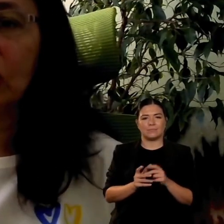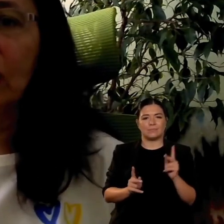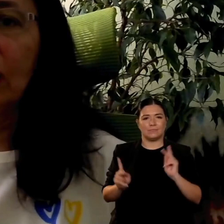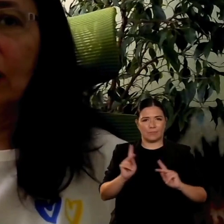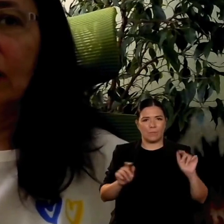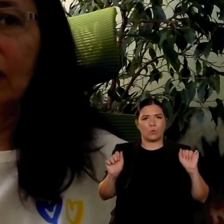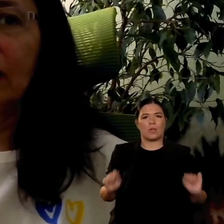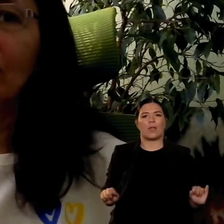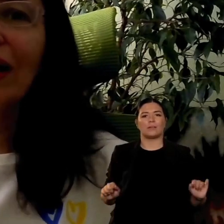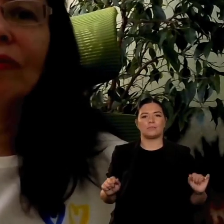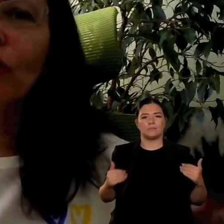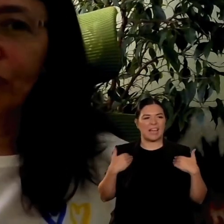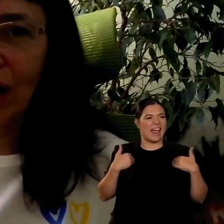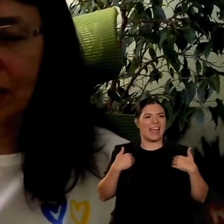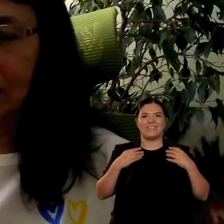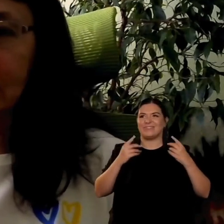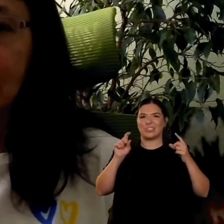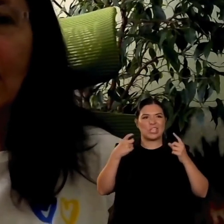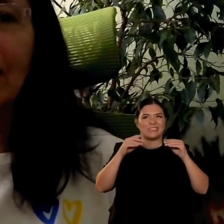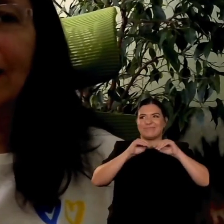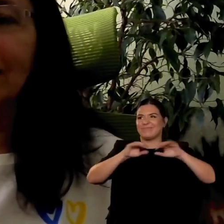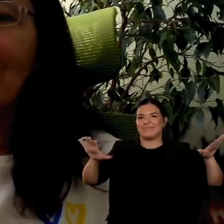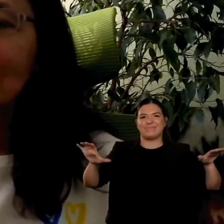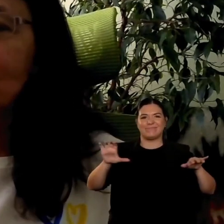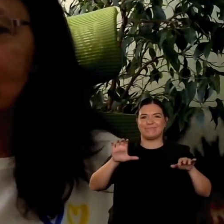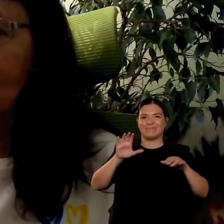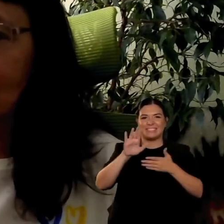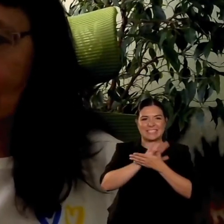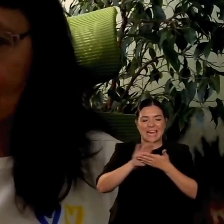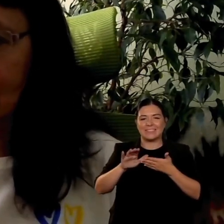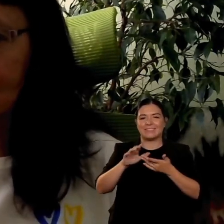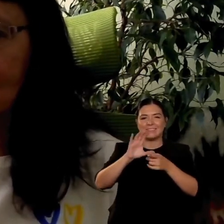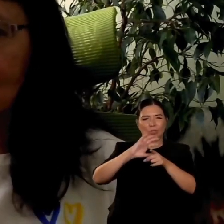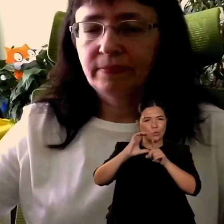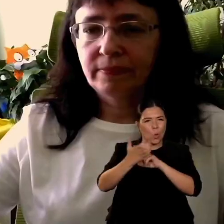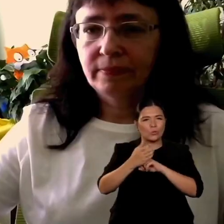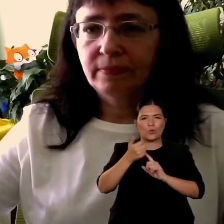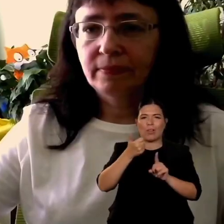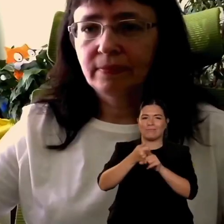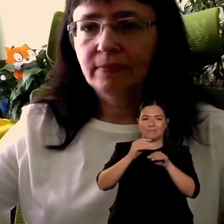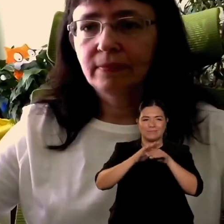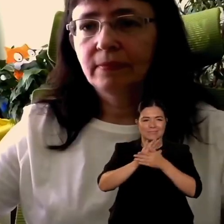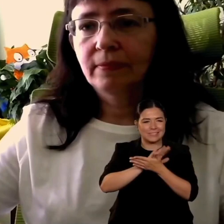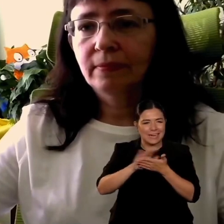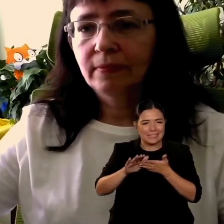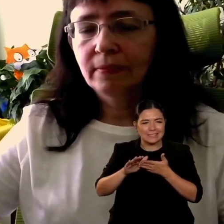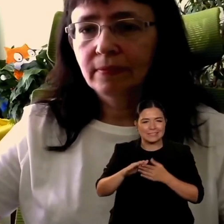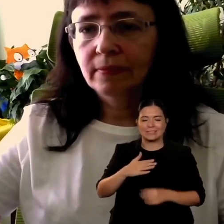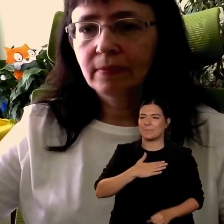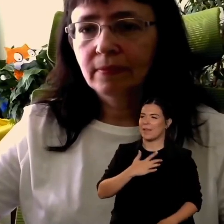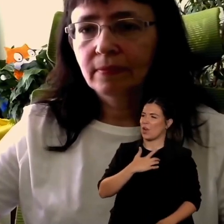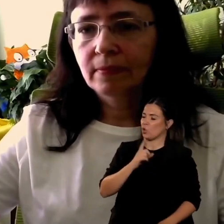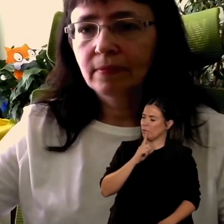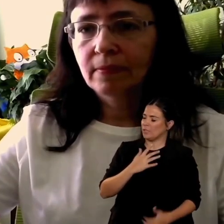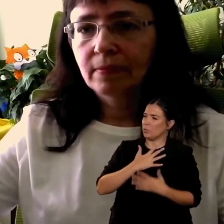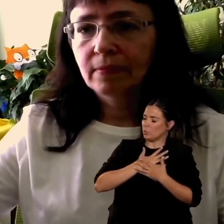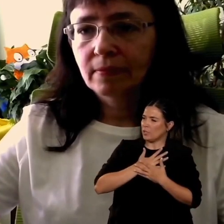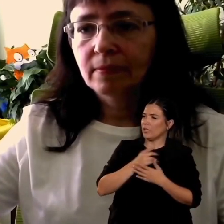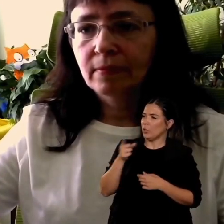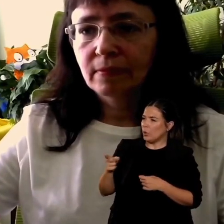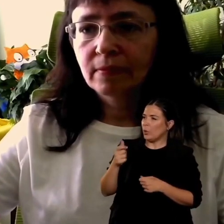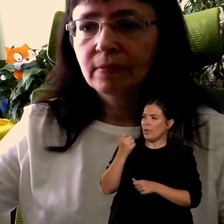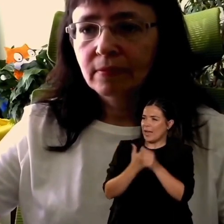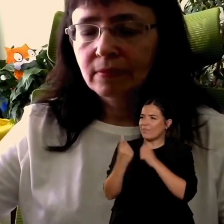tutti voi in Ucrania che state affrontando tutte queste sfide è molto ispiratore per me ascoltare